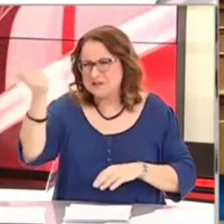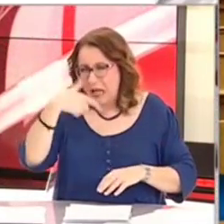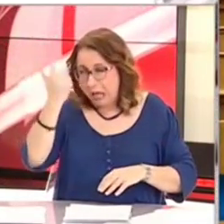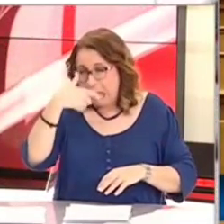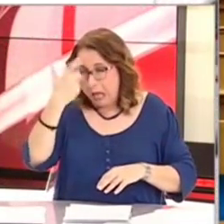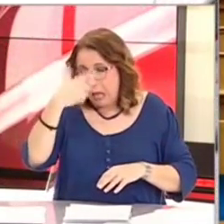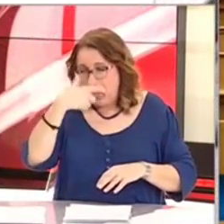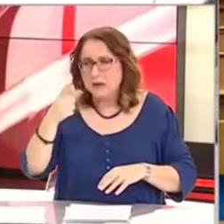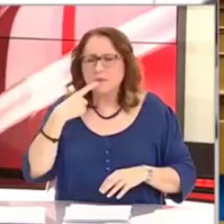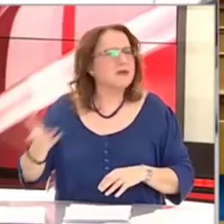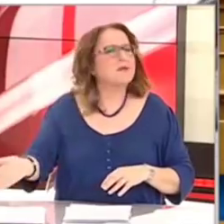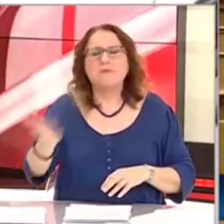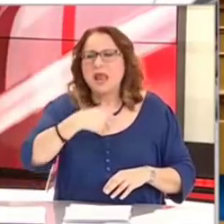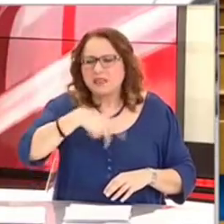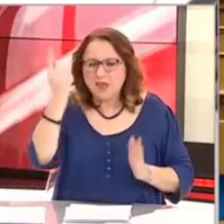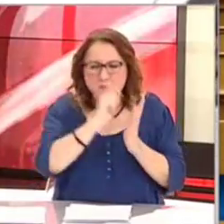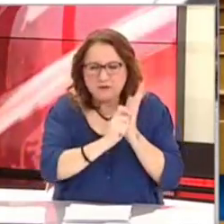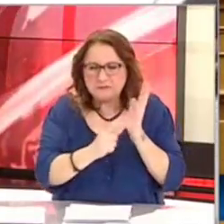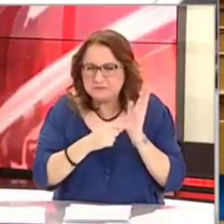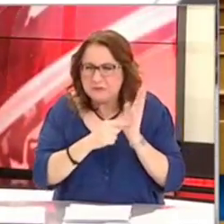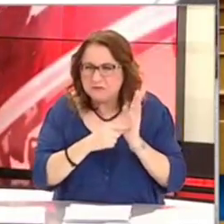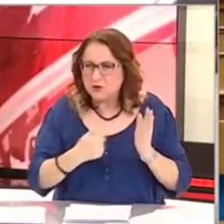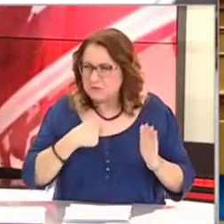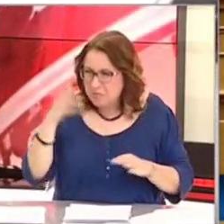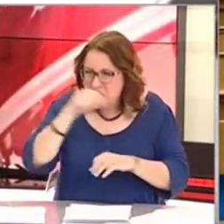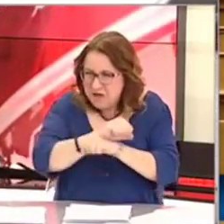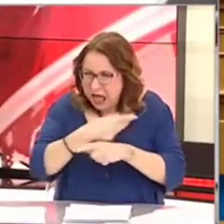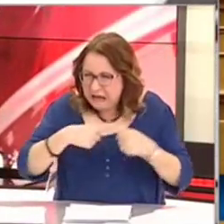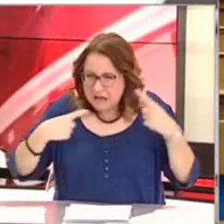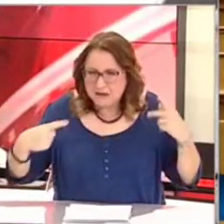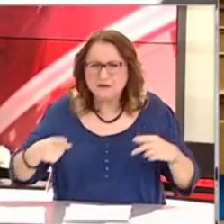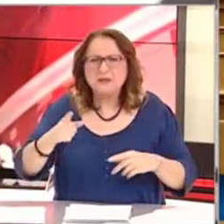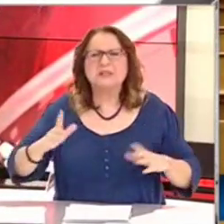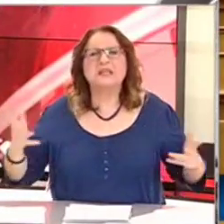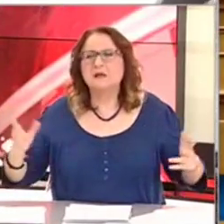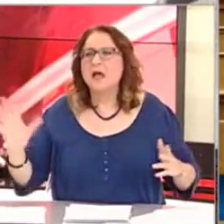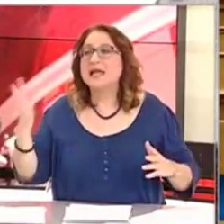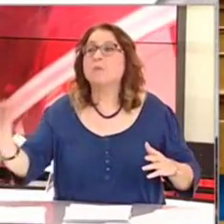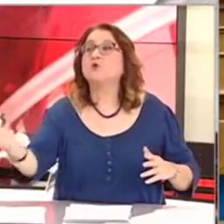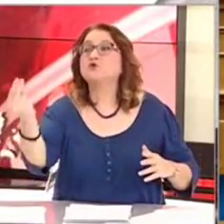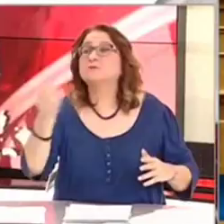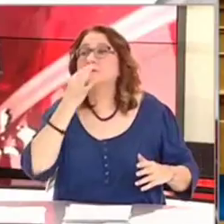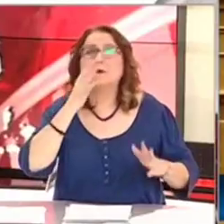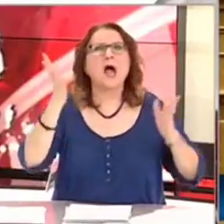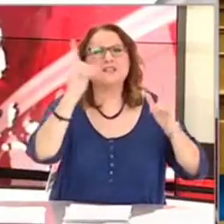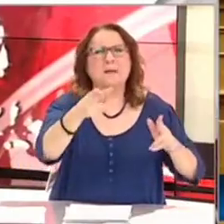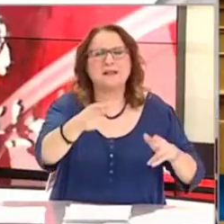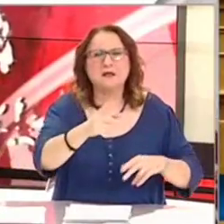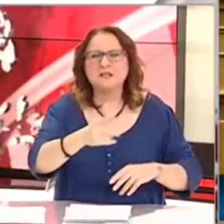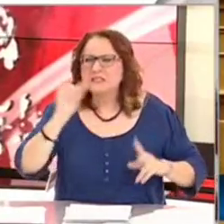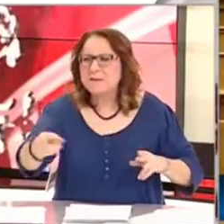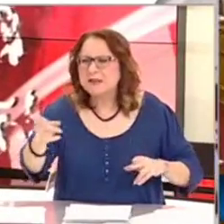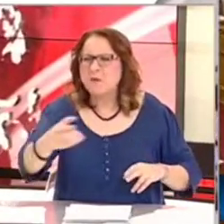λέγανε δεν έχουν κανένα δικαίωμα να τα λένε αυτά. Μα τι λέτε, έχετε πάρει, σταμάτα ρε, σταμάτα ρε προδότη, σταμάτα ρε προδότη. Ε,